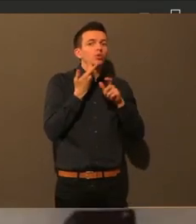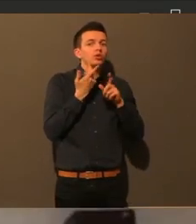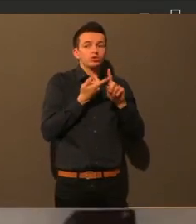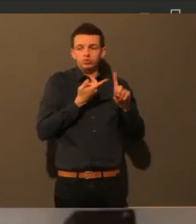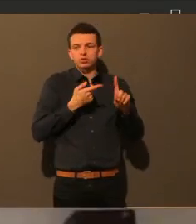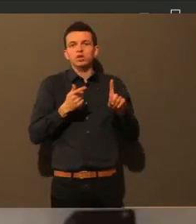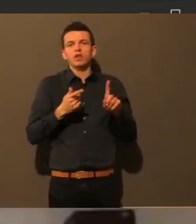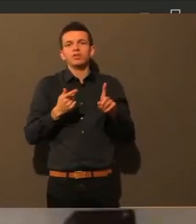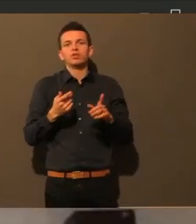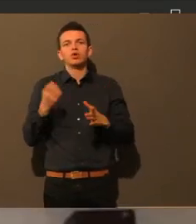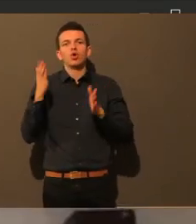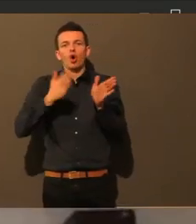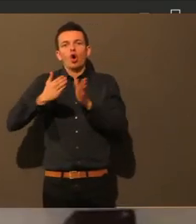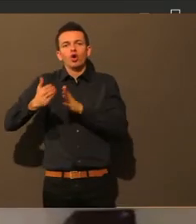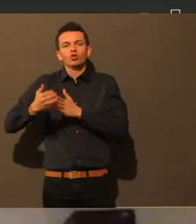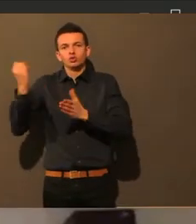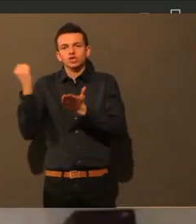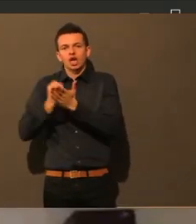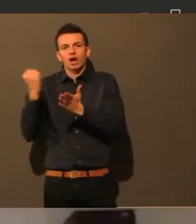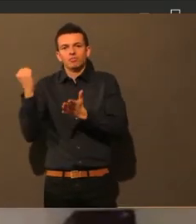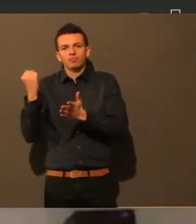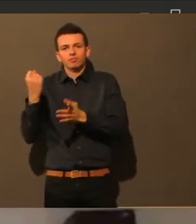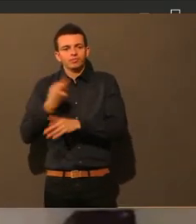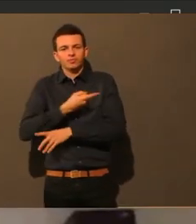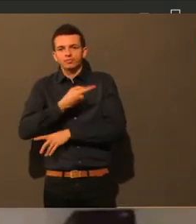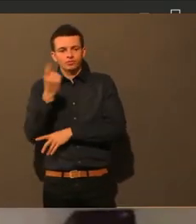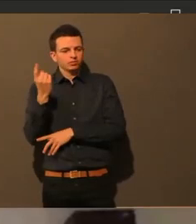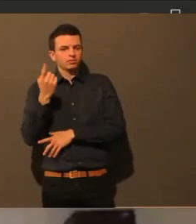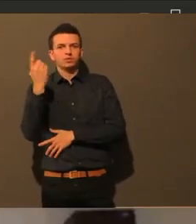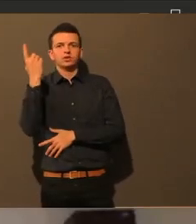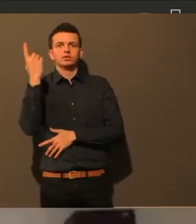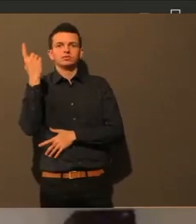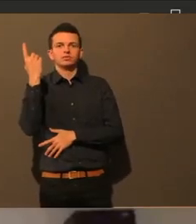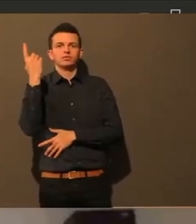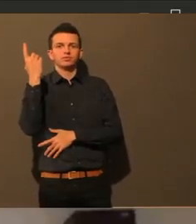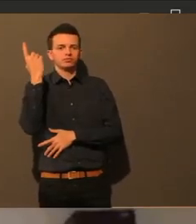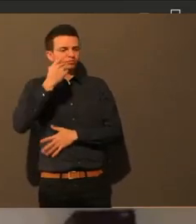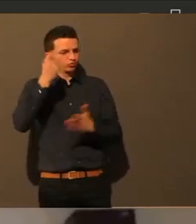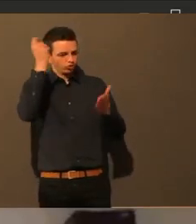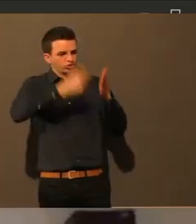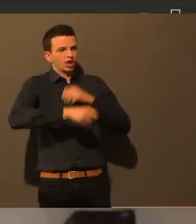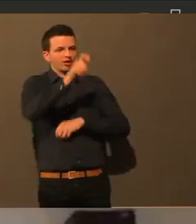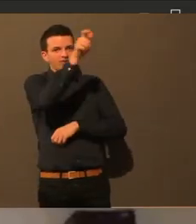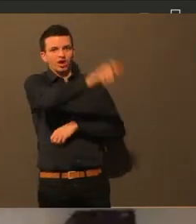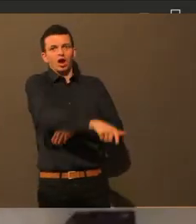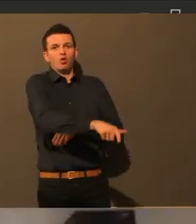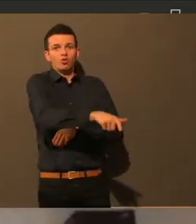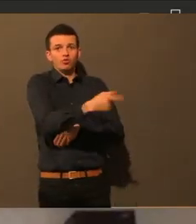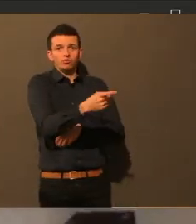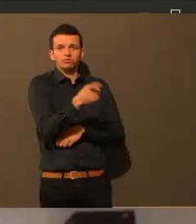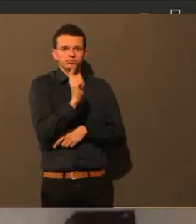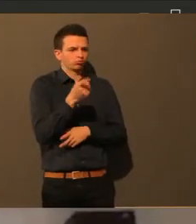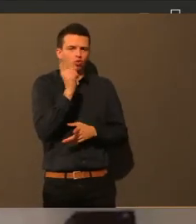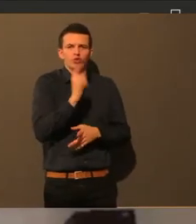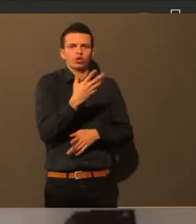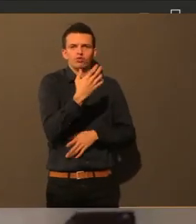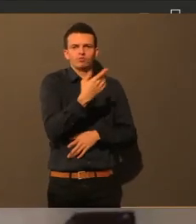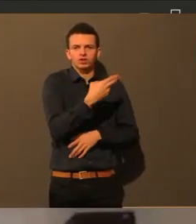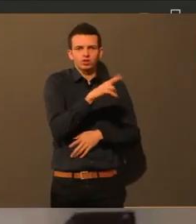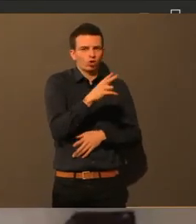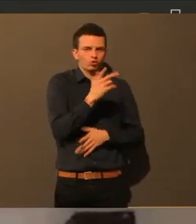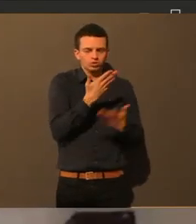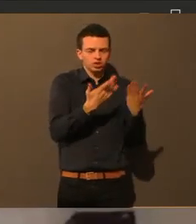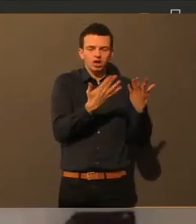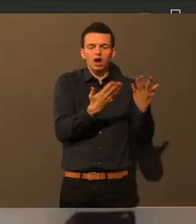belegt werden sollen, dass die auswählen können, wofür darf ich spenden. Meine Strafe geht meinetwegen